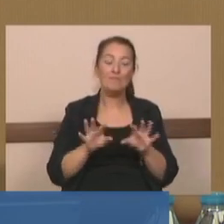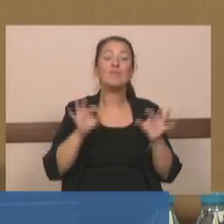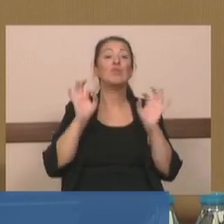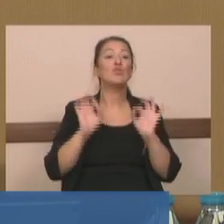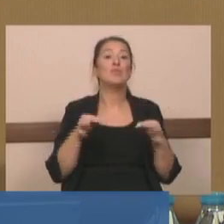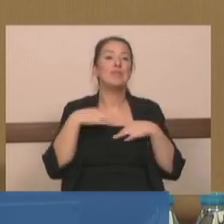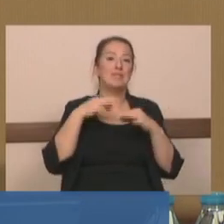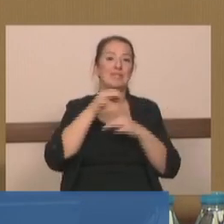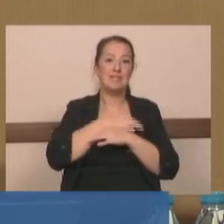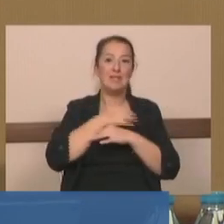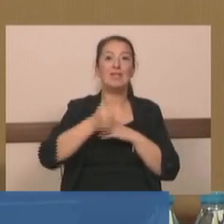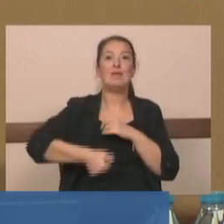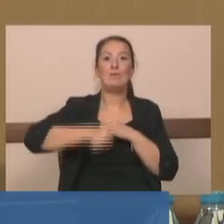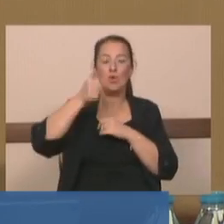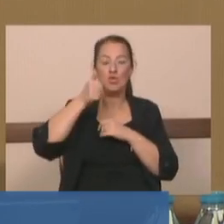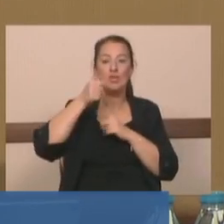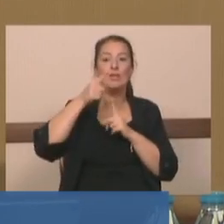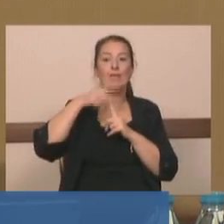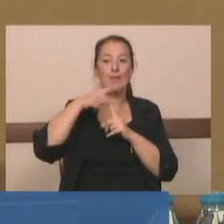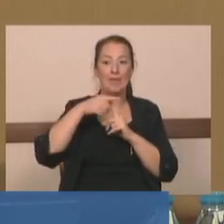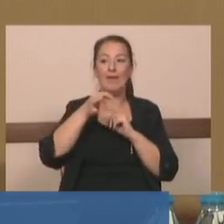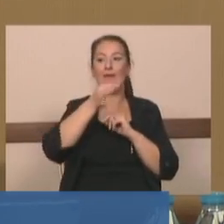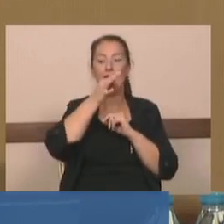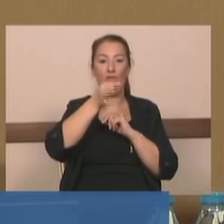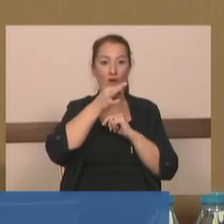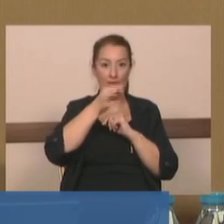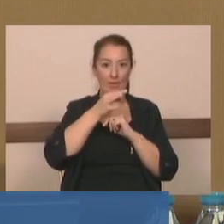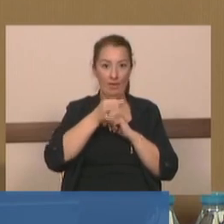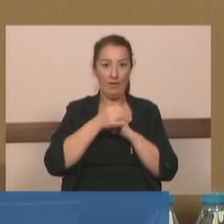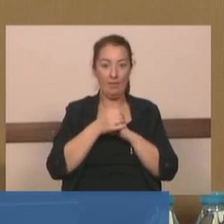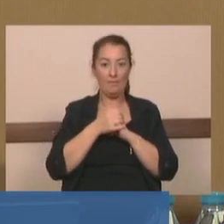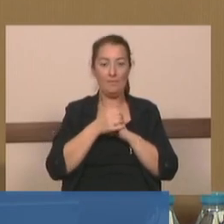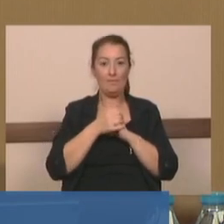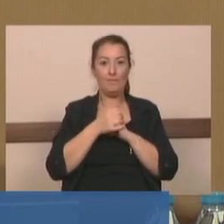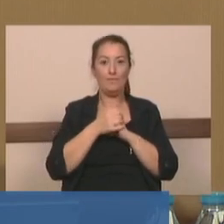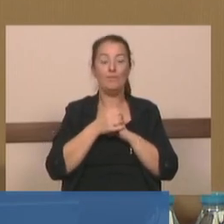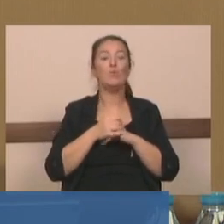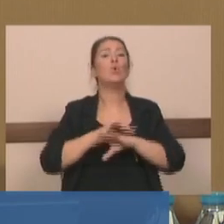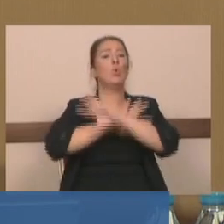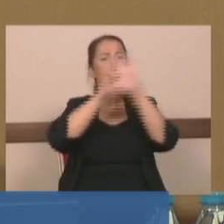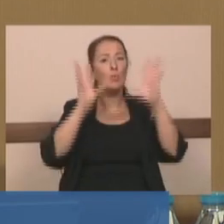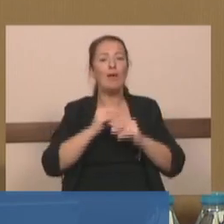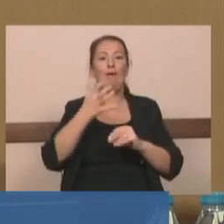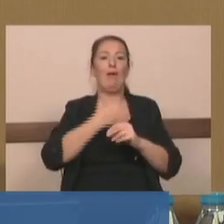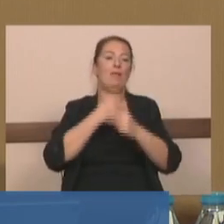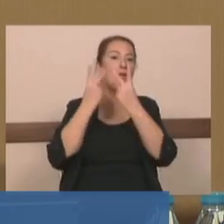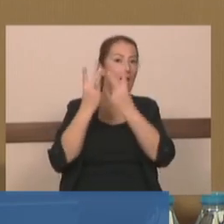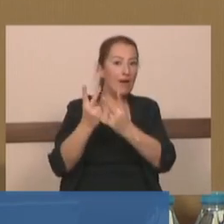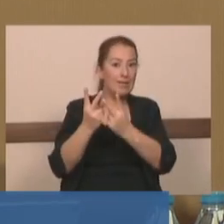'ın tabii ki ifadeleri tümüyle kendine aittir.